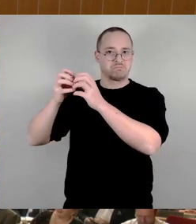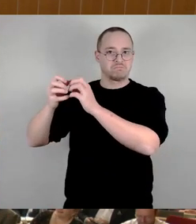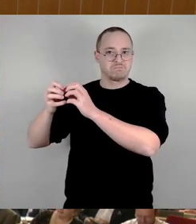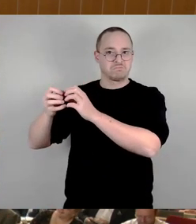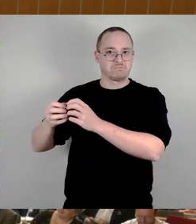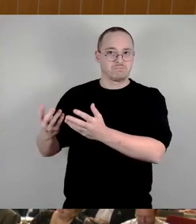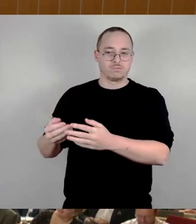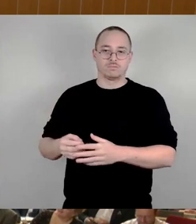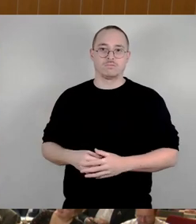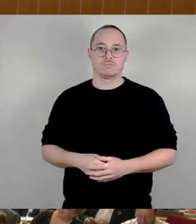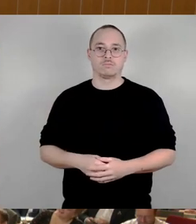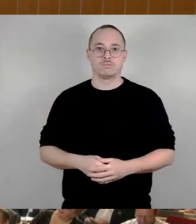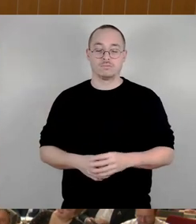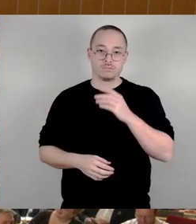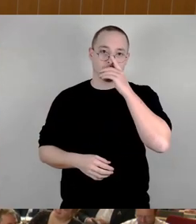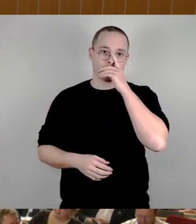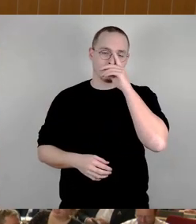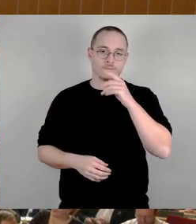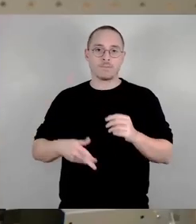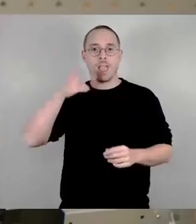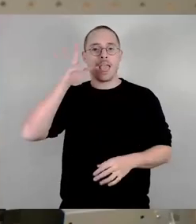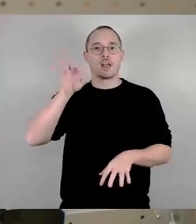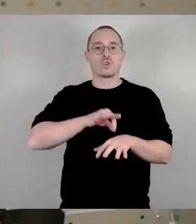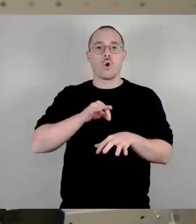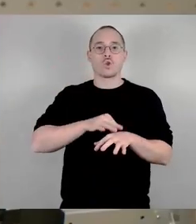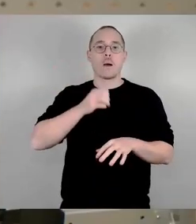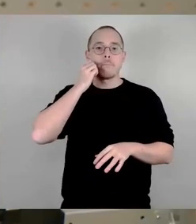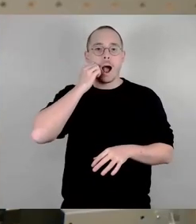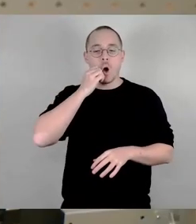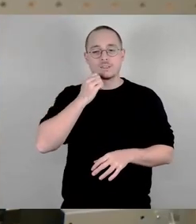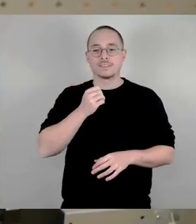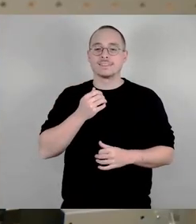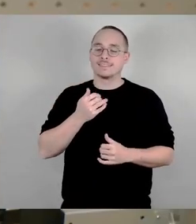Herr Dr. Brauns, ich bedanke mich für Ihre ungeteilte Aufmerksamkeit.